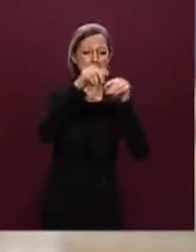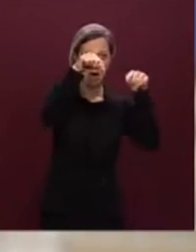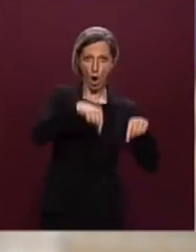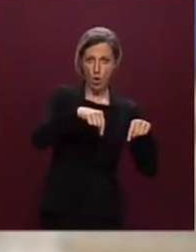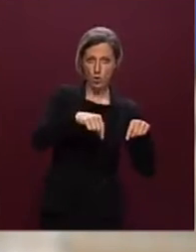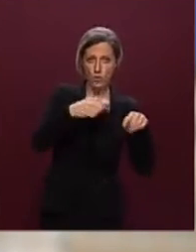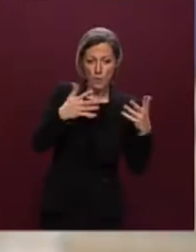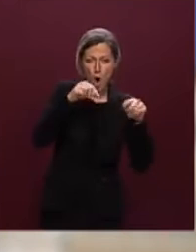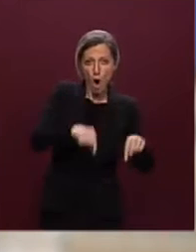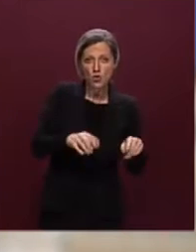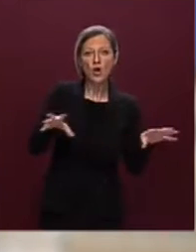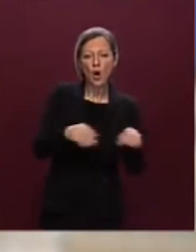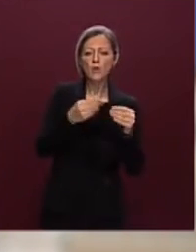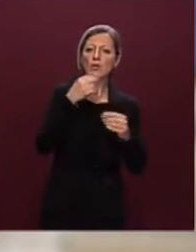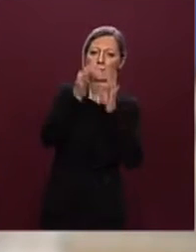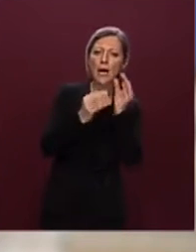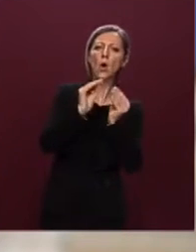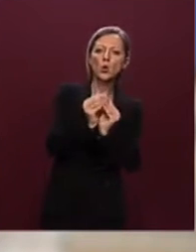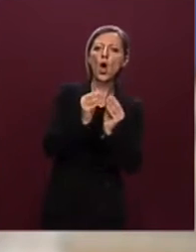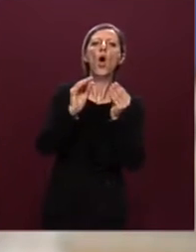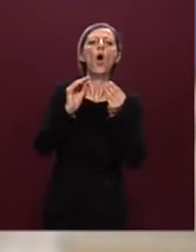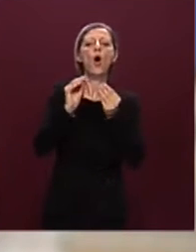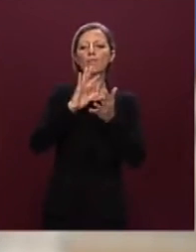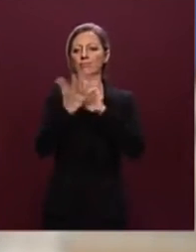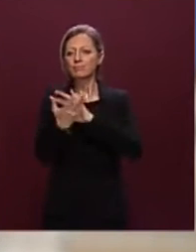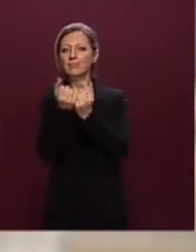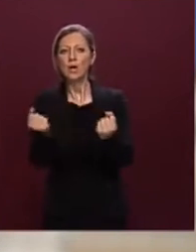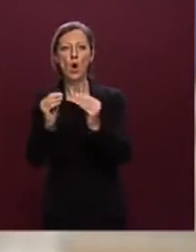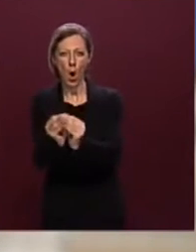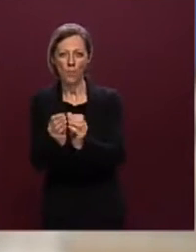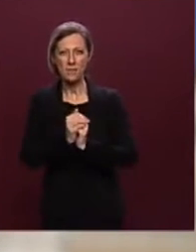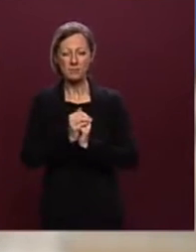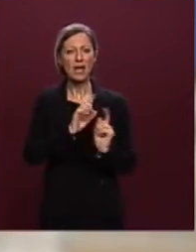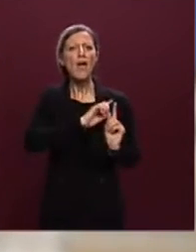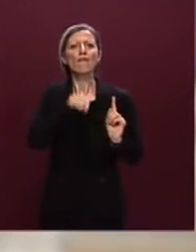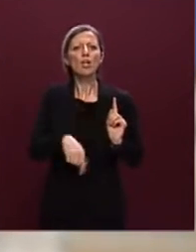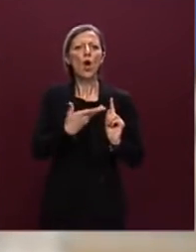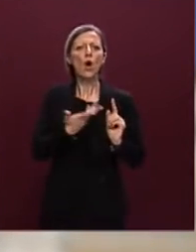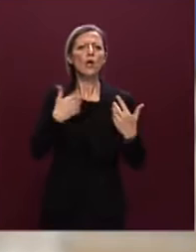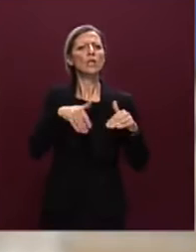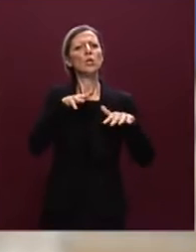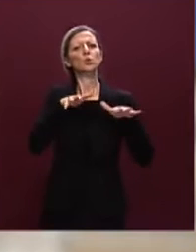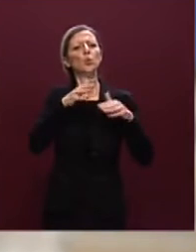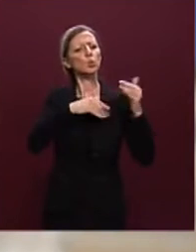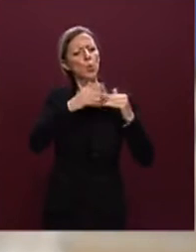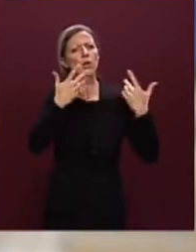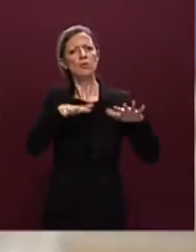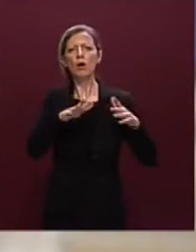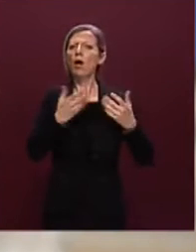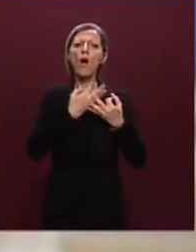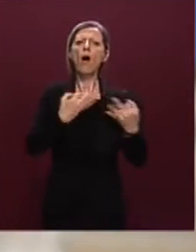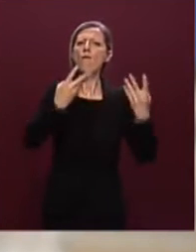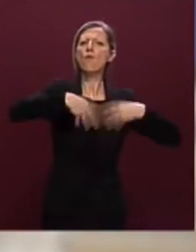a spiegare e a costruire questa attuazione. Fino ad oggi le strutture, così come erano previste, sono state regolarmente